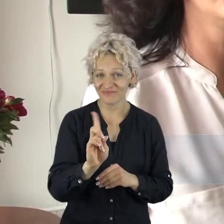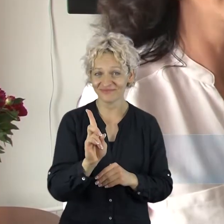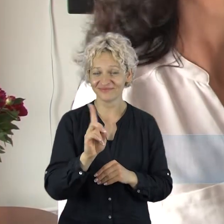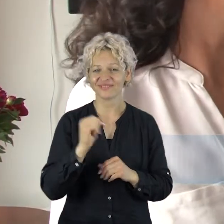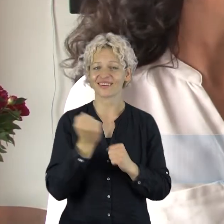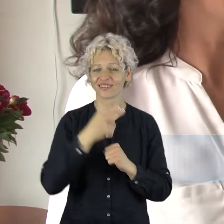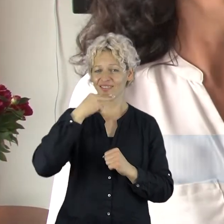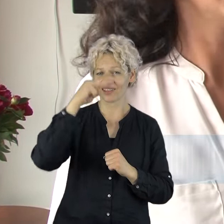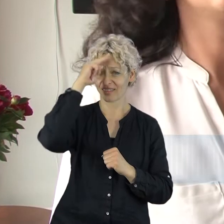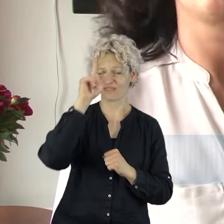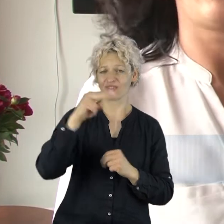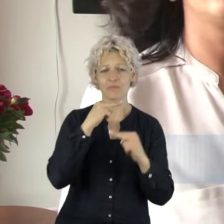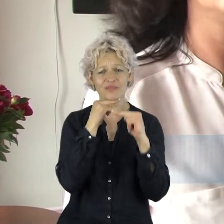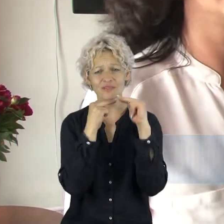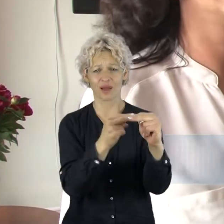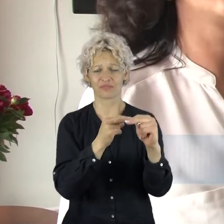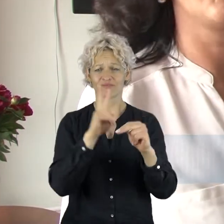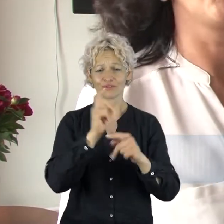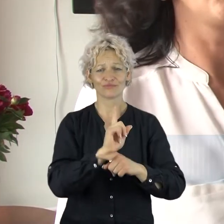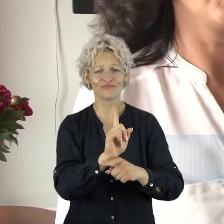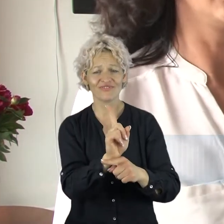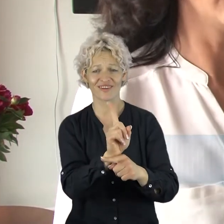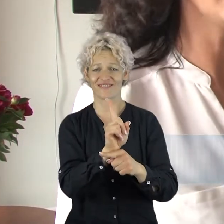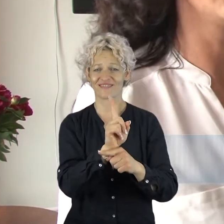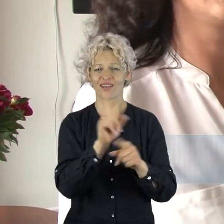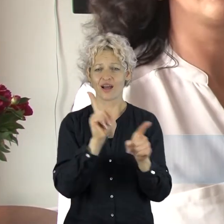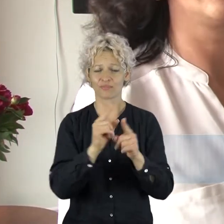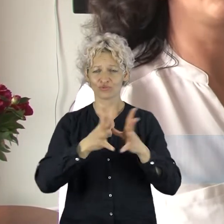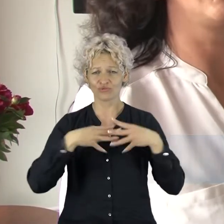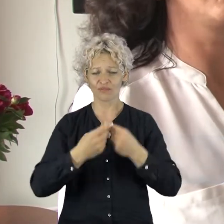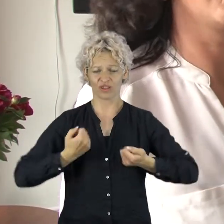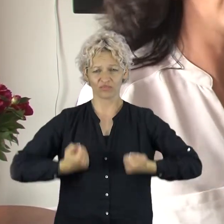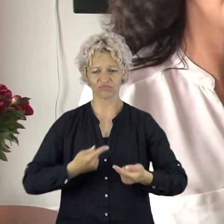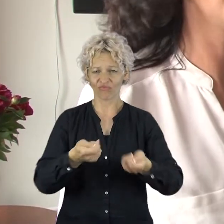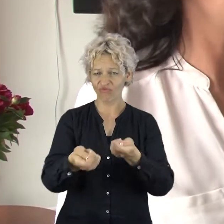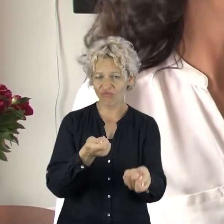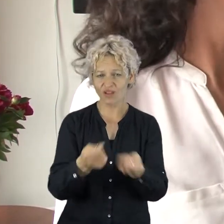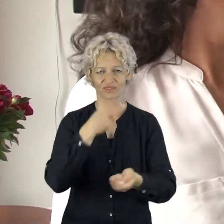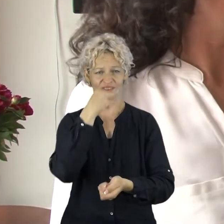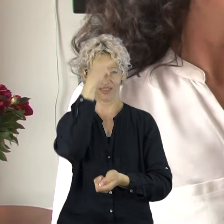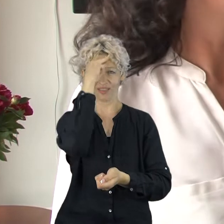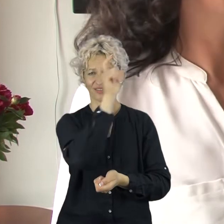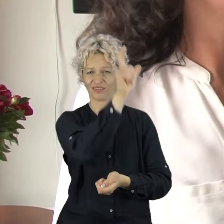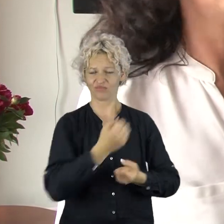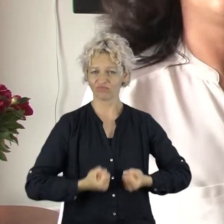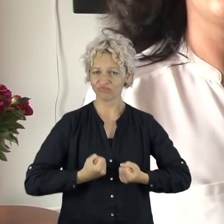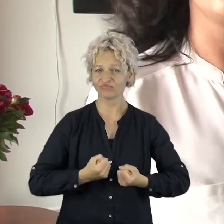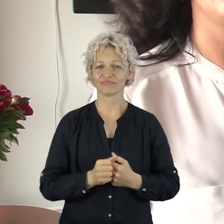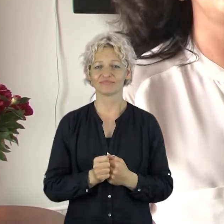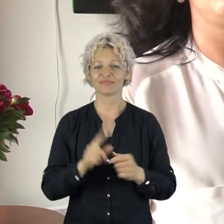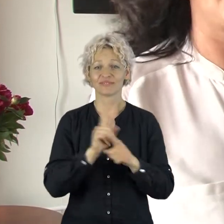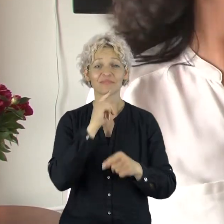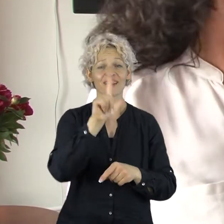tėčiui, gali, tarkim, dėkti žvakia, tai yra tarsi šeimo židinys, nes tėtis yra tvirtybės simboli šeimoje, gali būti lauko